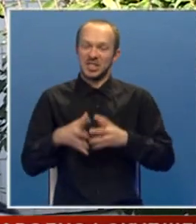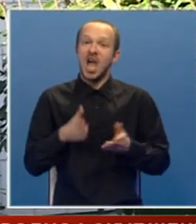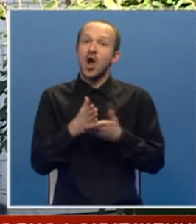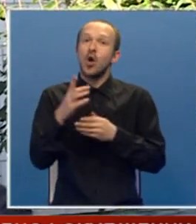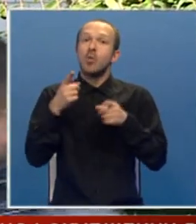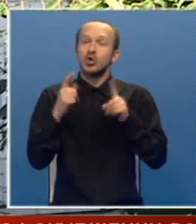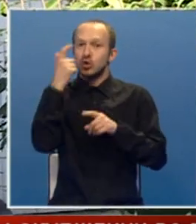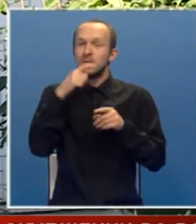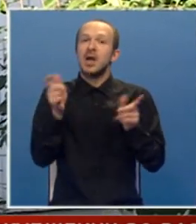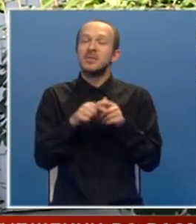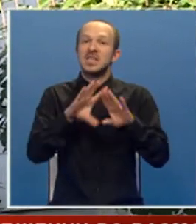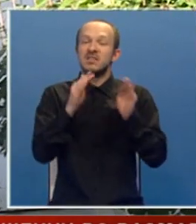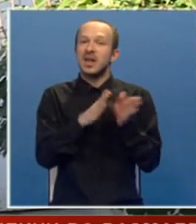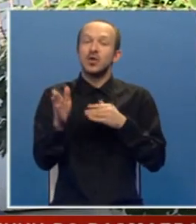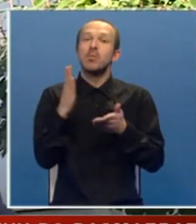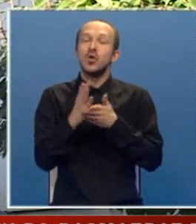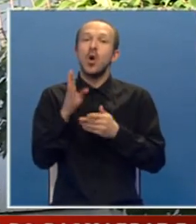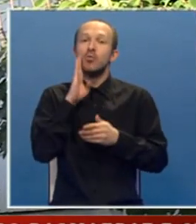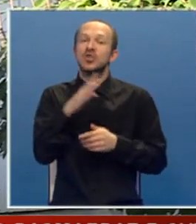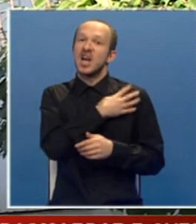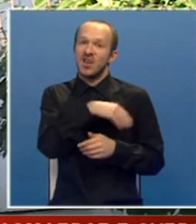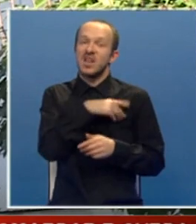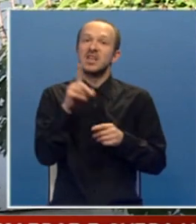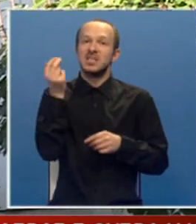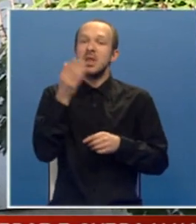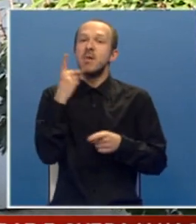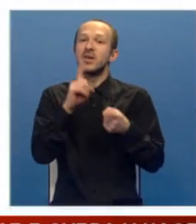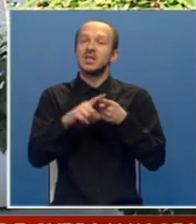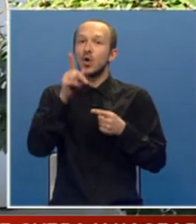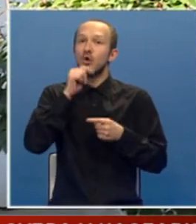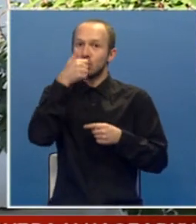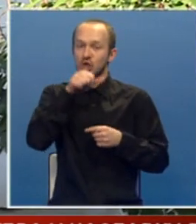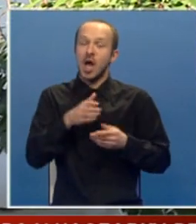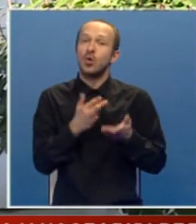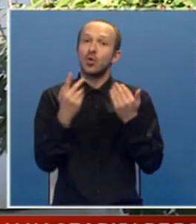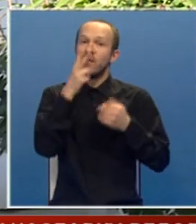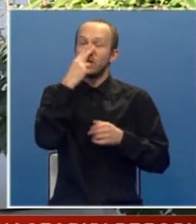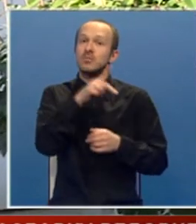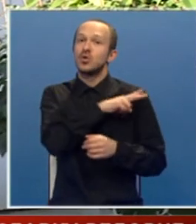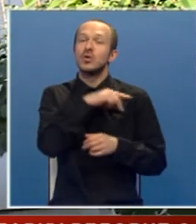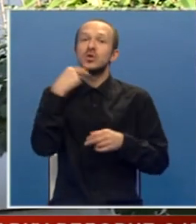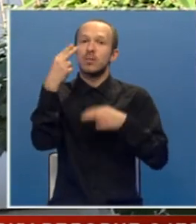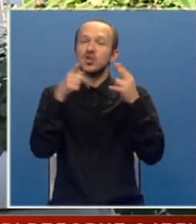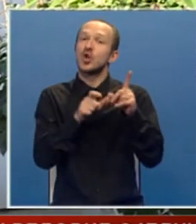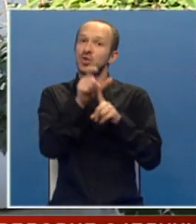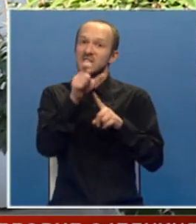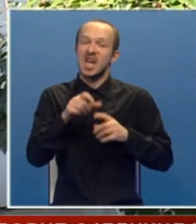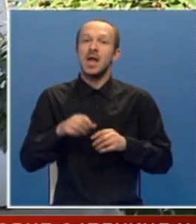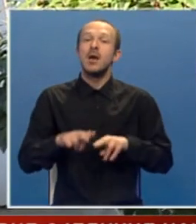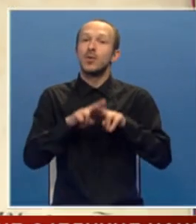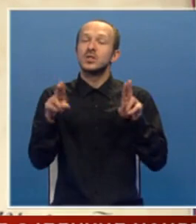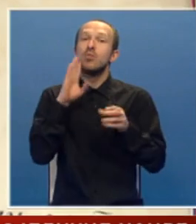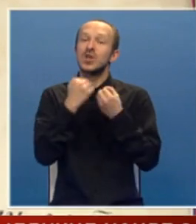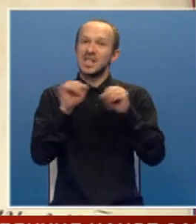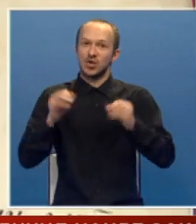postoji sumnja ne hapši sve redom. Da li bio Bošnjak, Srbin, Hrvat, nema vezi koje što je. Koliko vidim ima dosta i političkih utjecaja na sudske procese u